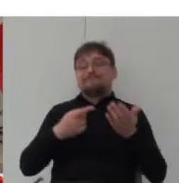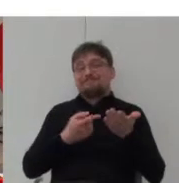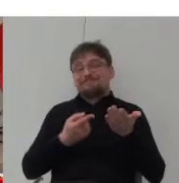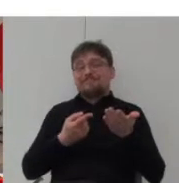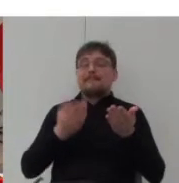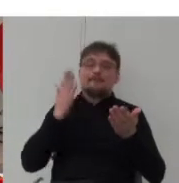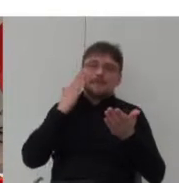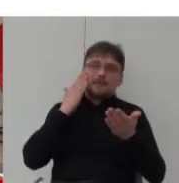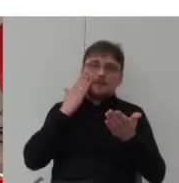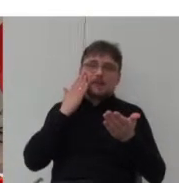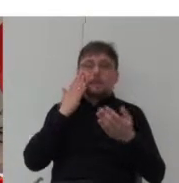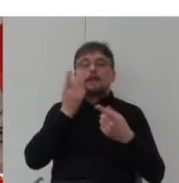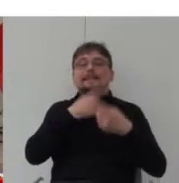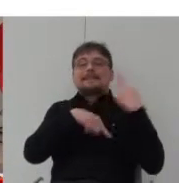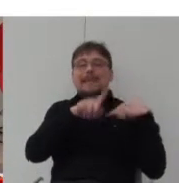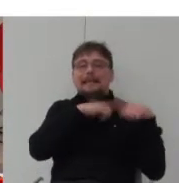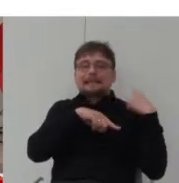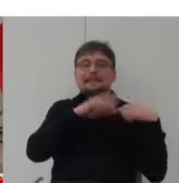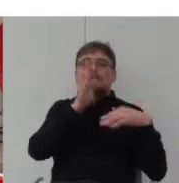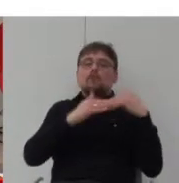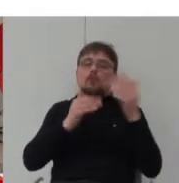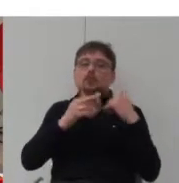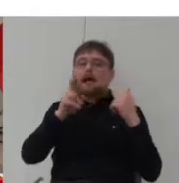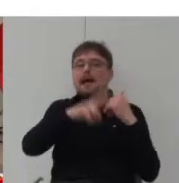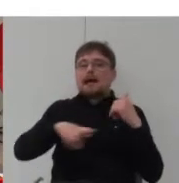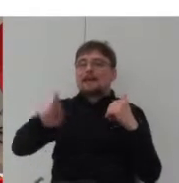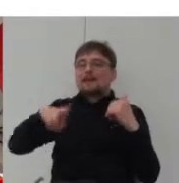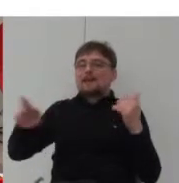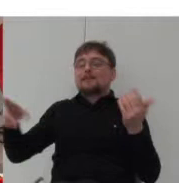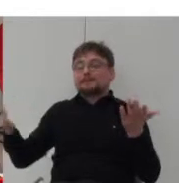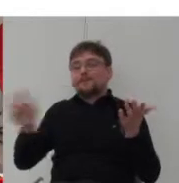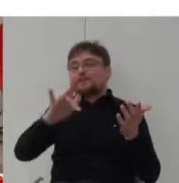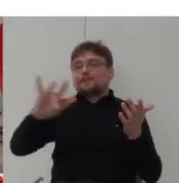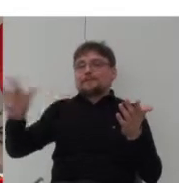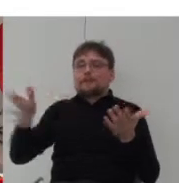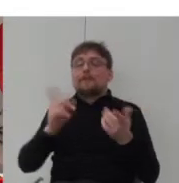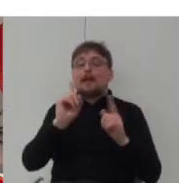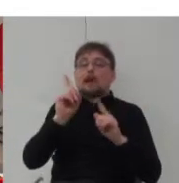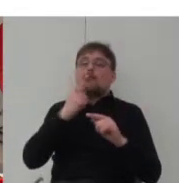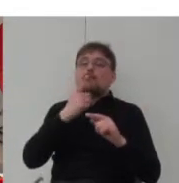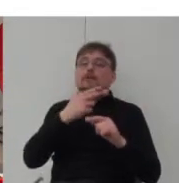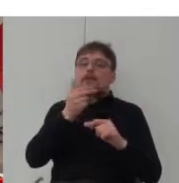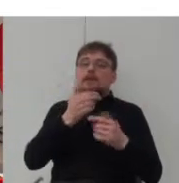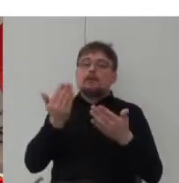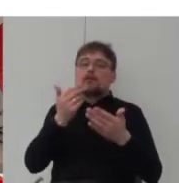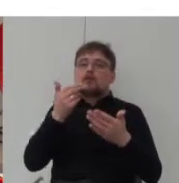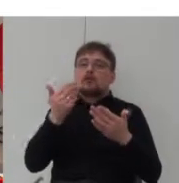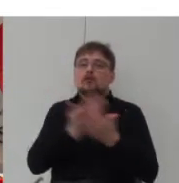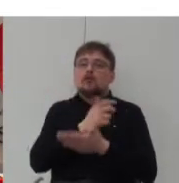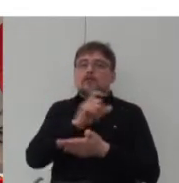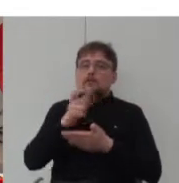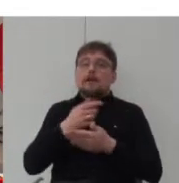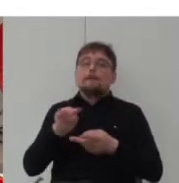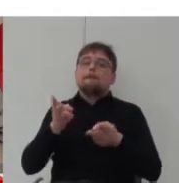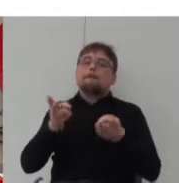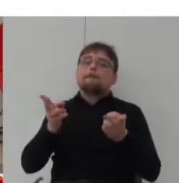związane z tradycją budowy pewnych regionów ale kiedy mówimy o nowoczesnym o powrocie do tej metody jest to zazwyczaj